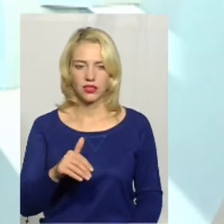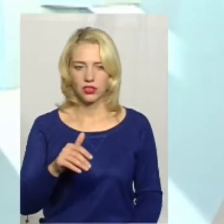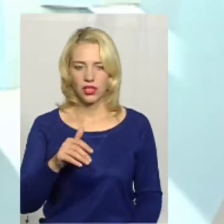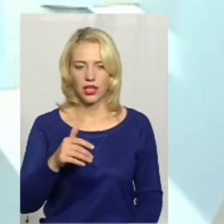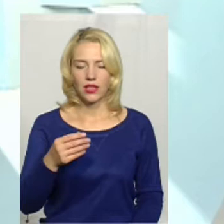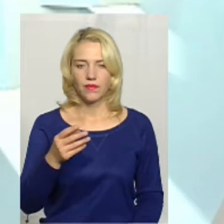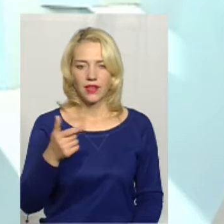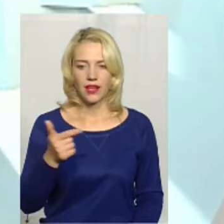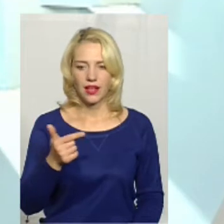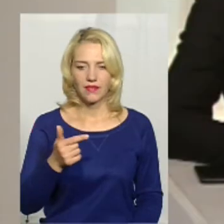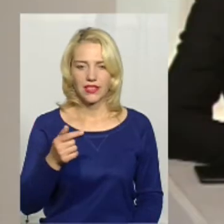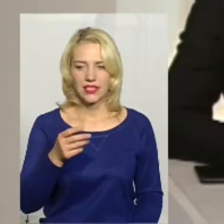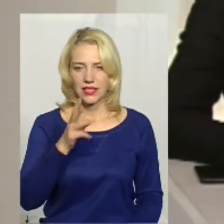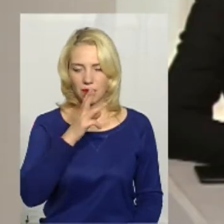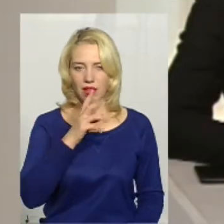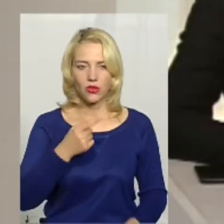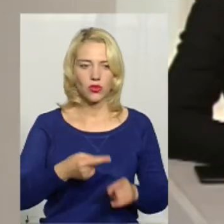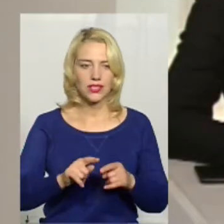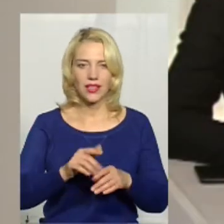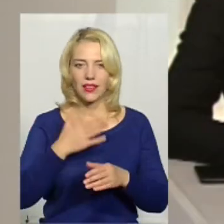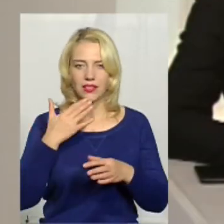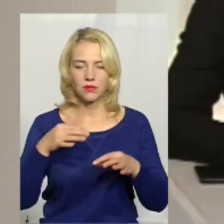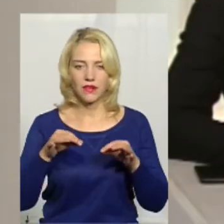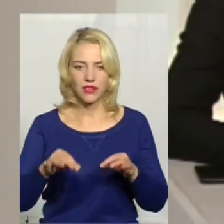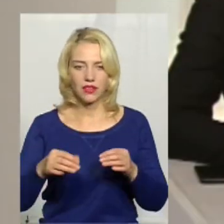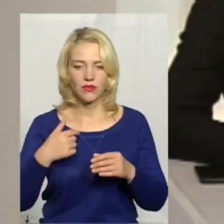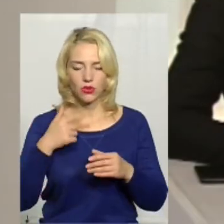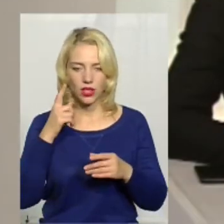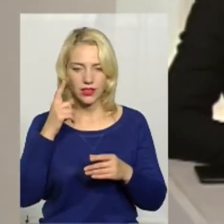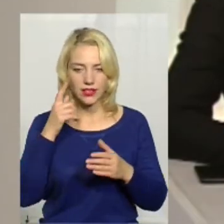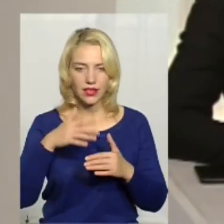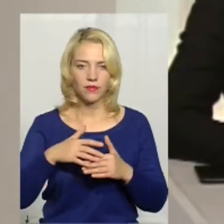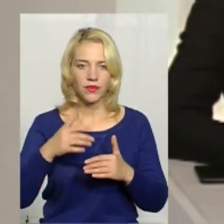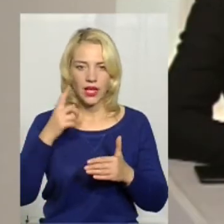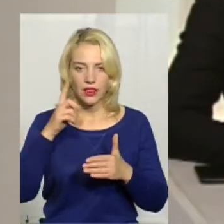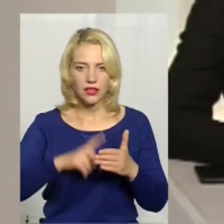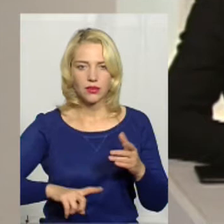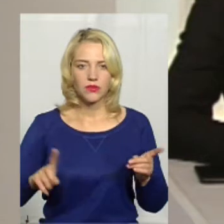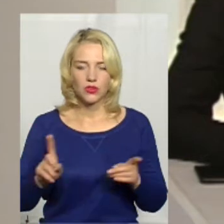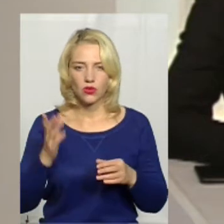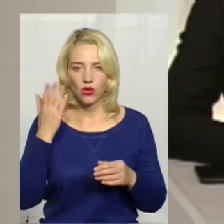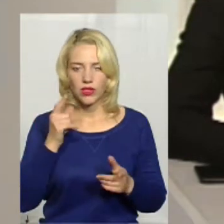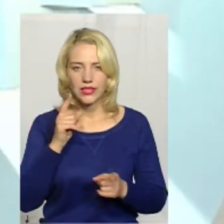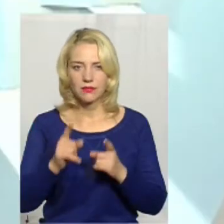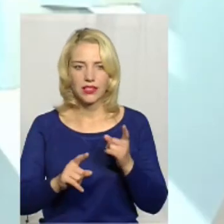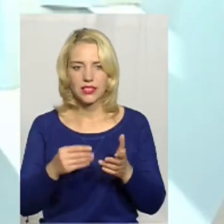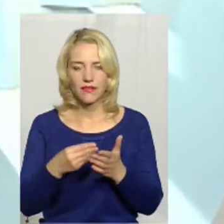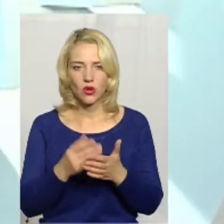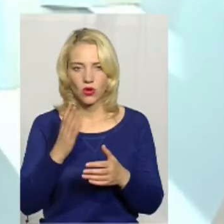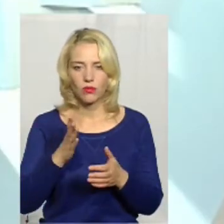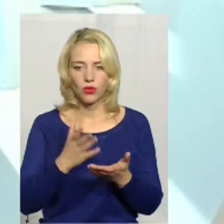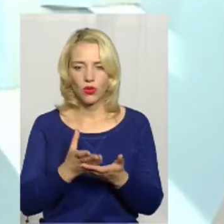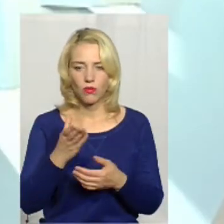несправедливо. Ми сподіваємося, що зміни фінансування, і коли буде оплата за послуги,